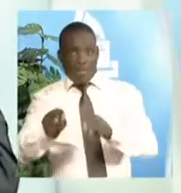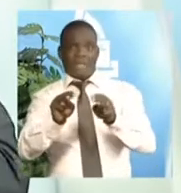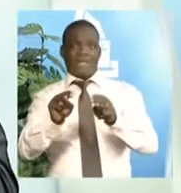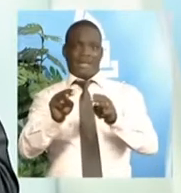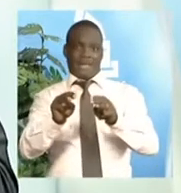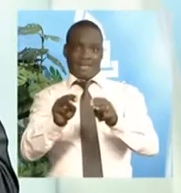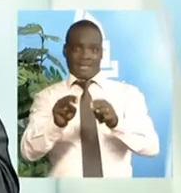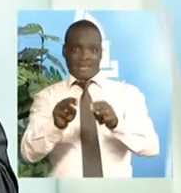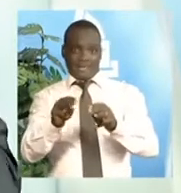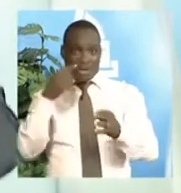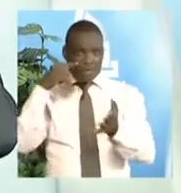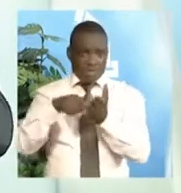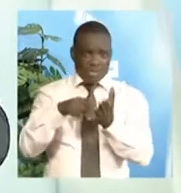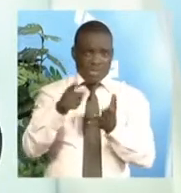sorte